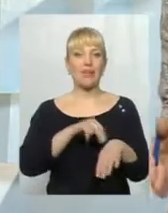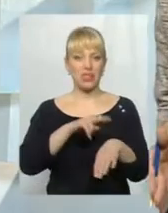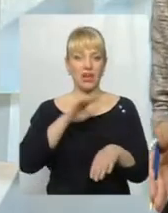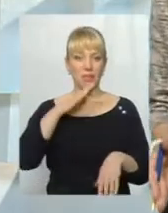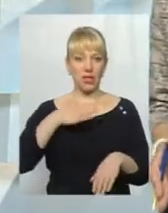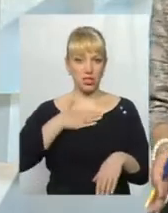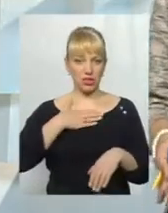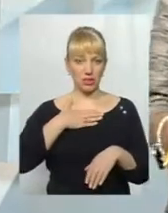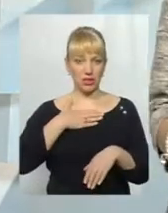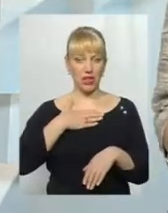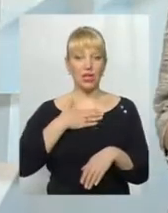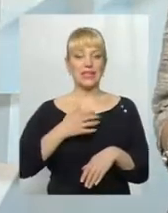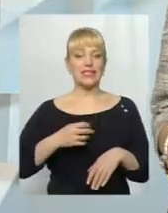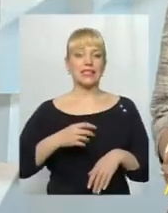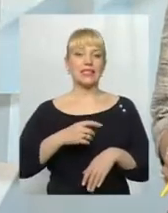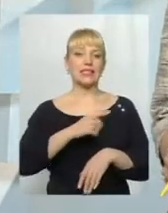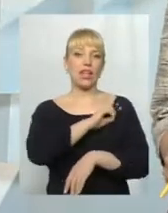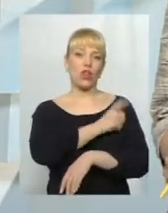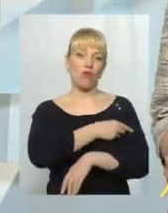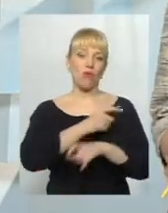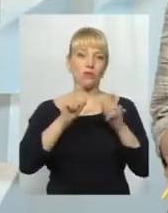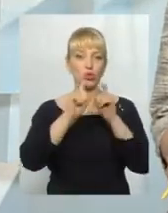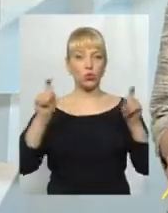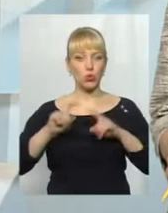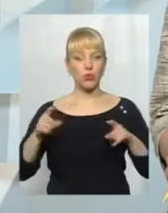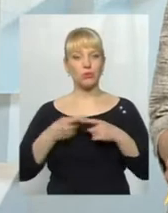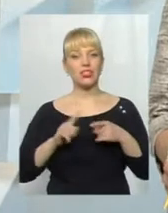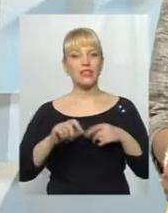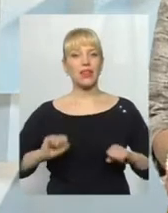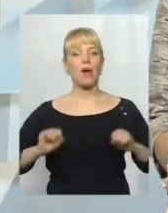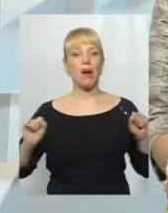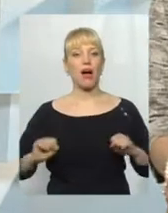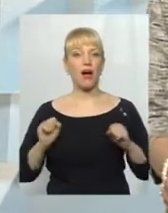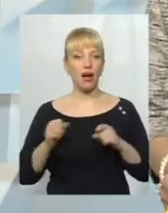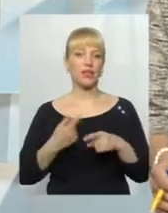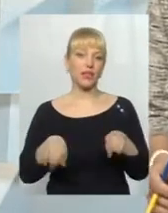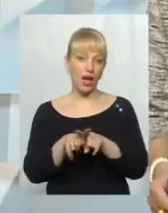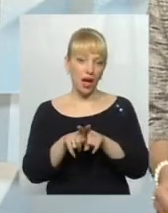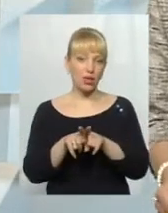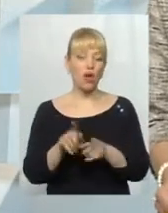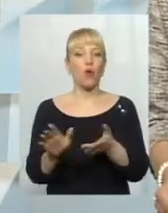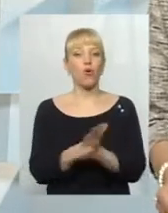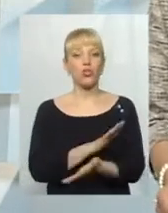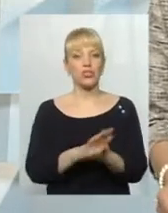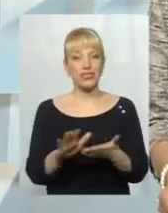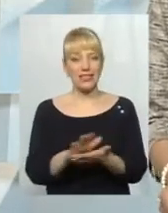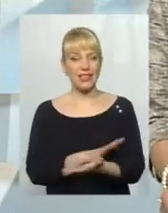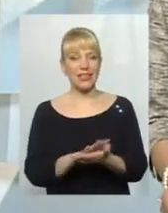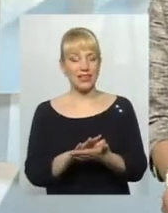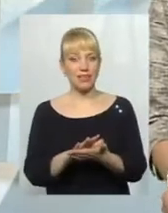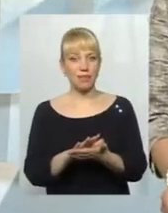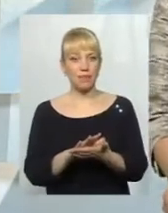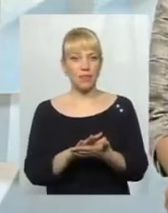правоохоронцями, силовими структурами, чи це намагання таким чином очистити ряди